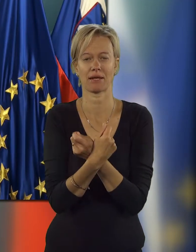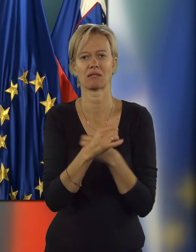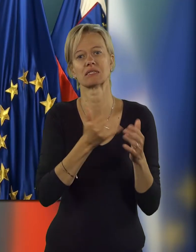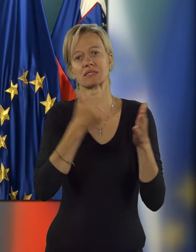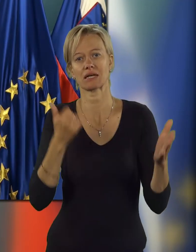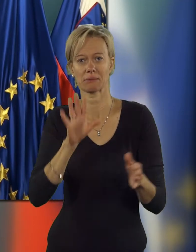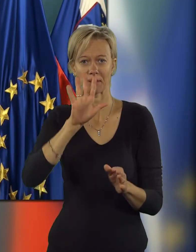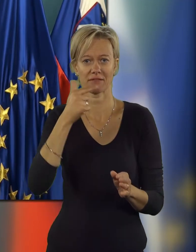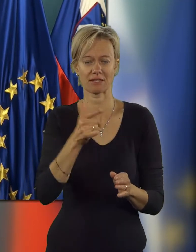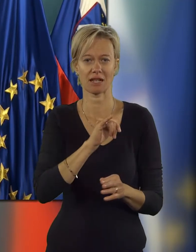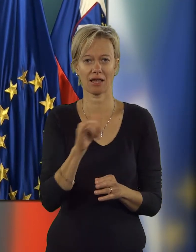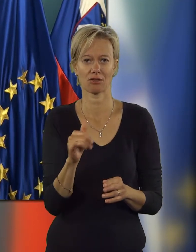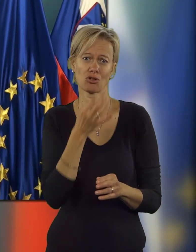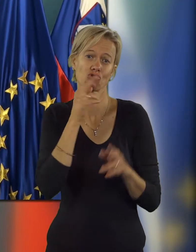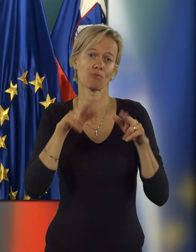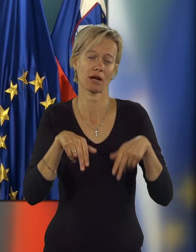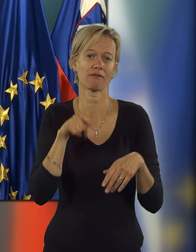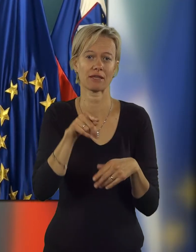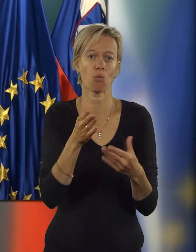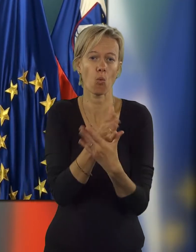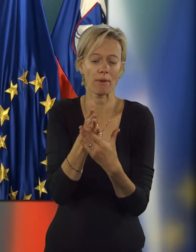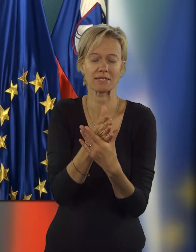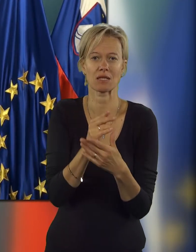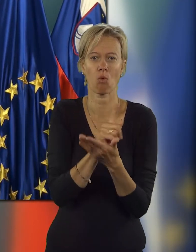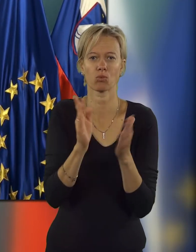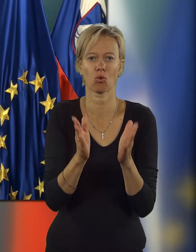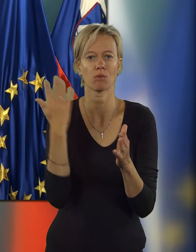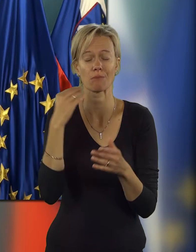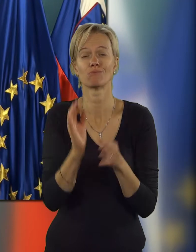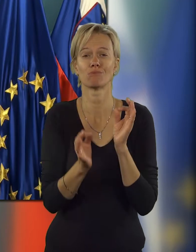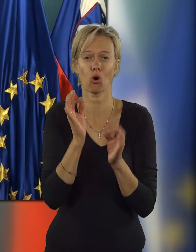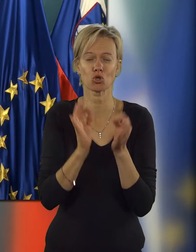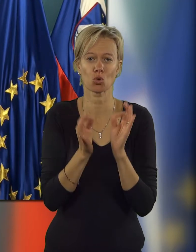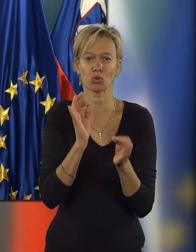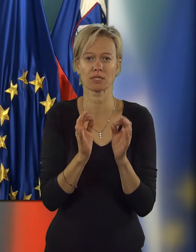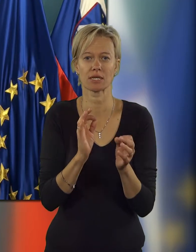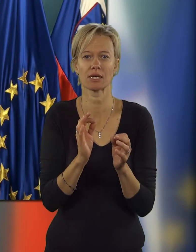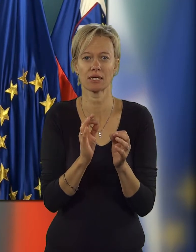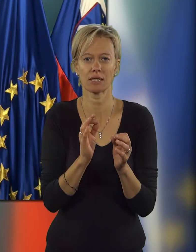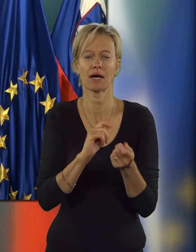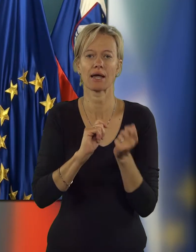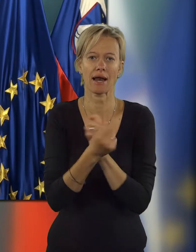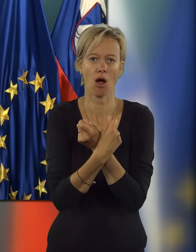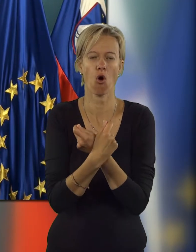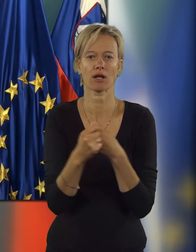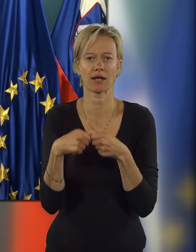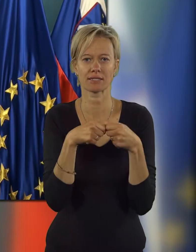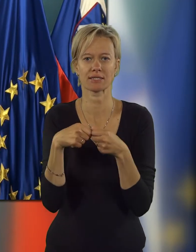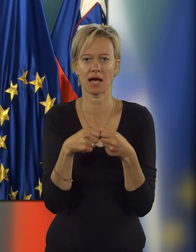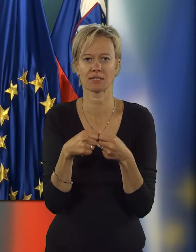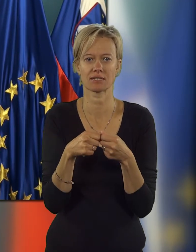v zadnjih 25 letih, čeprav so v tem umestnem obdobju bili številni poskusi reorganizacije